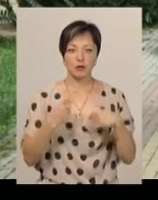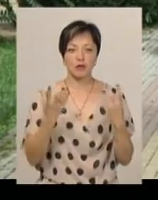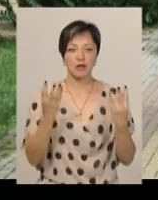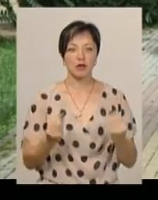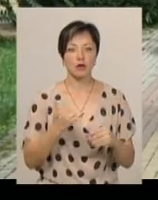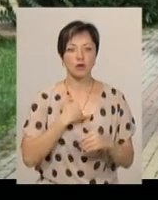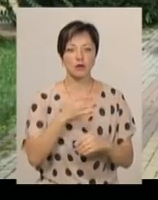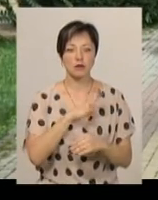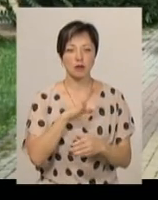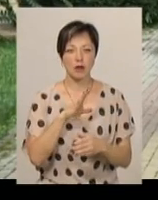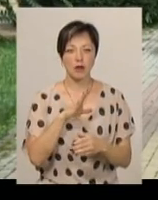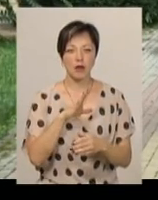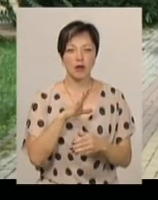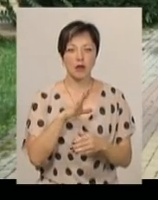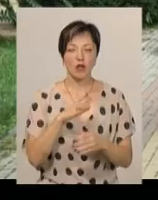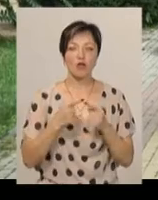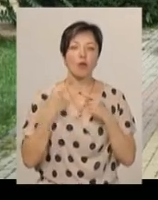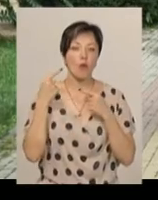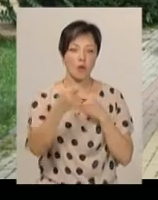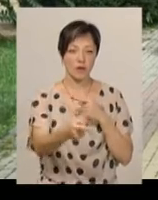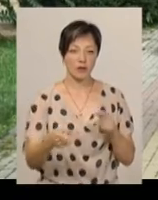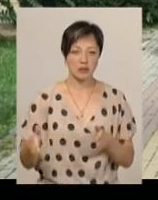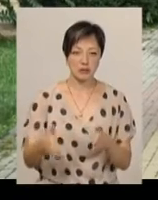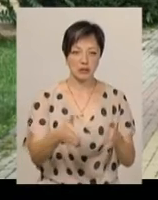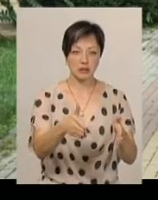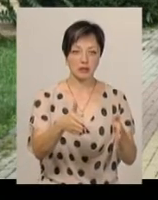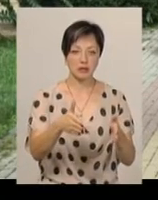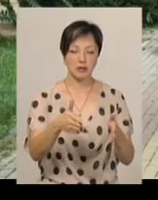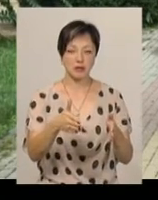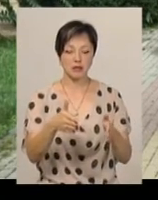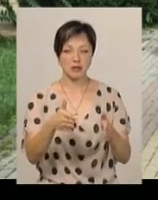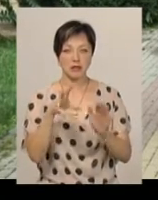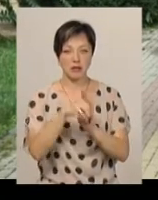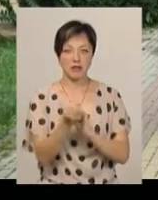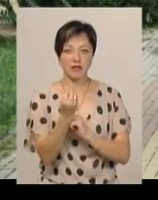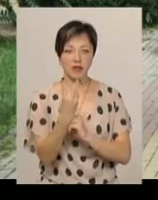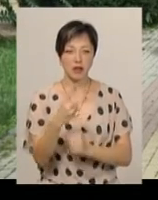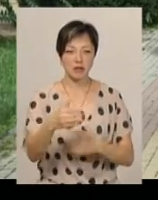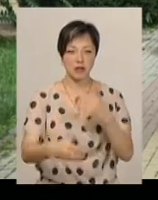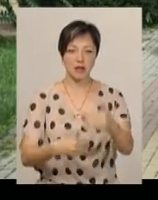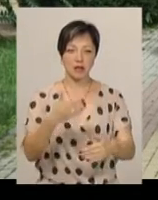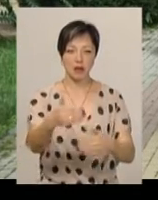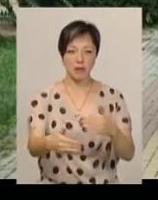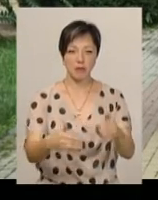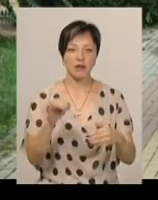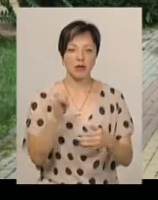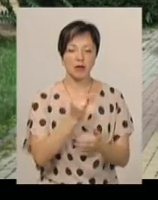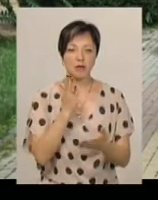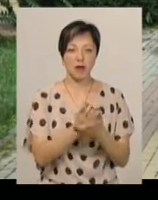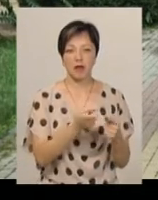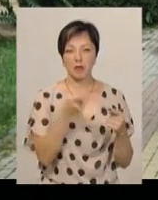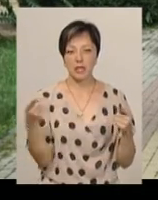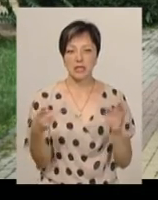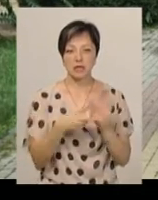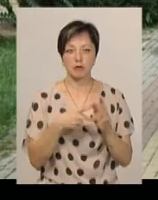день у нас була дистанція кроспохід. Це довга дистанція, вона складалася з 12 етапів та мала протяжність